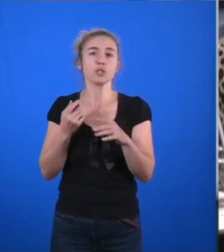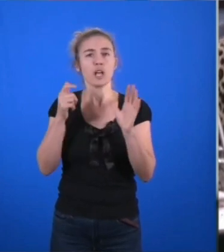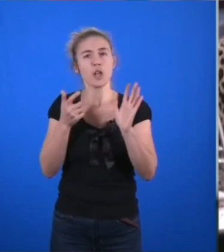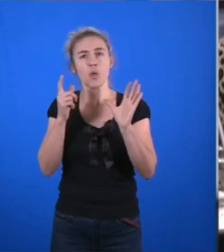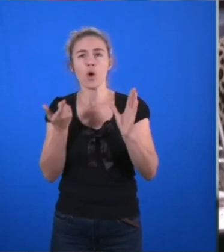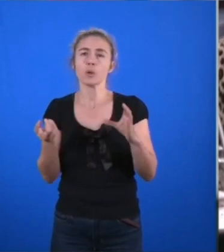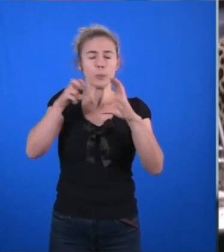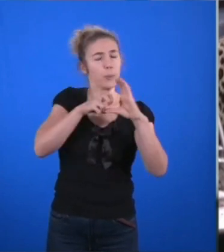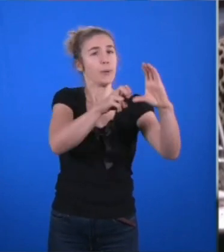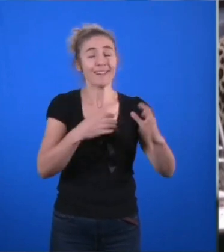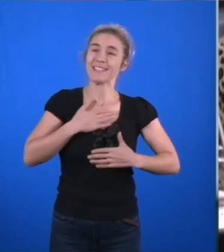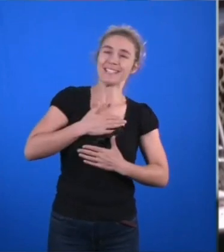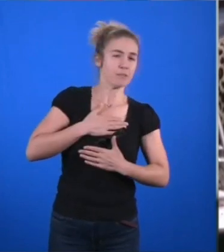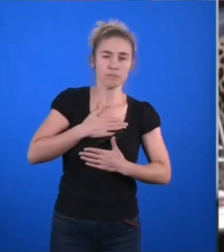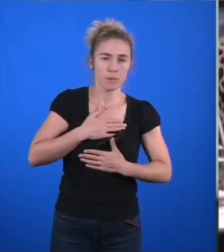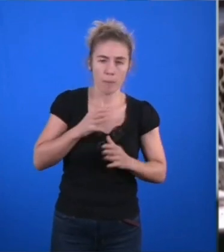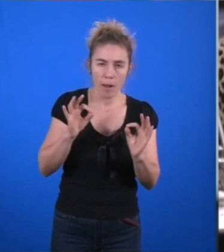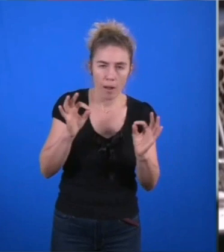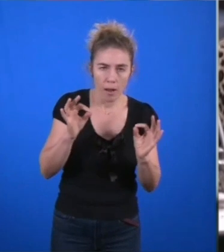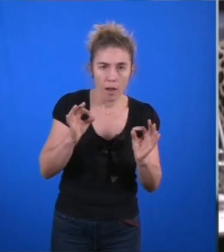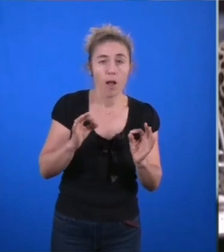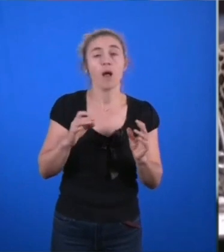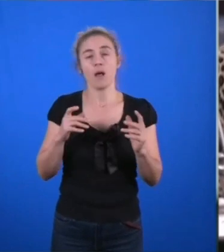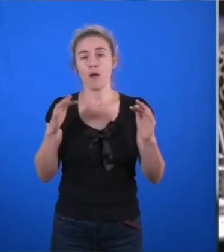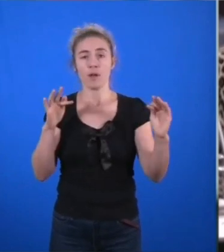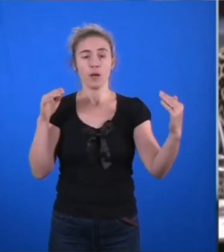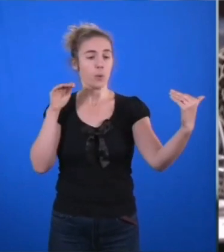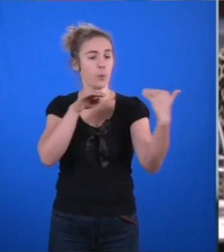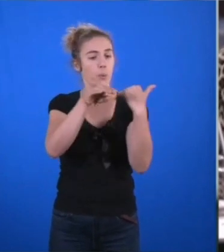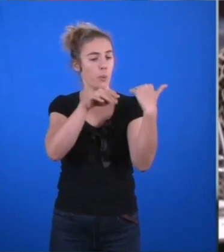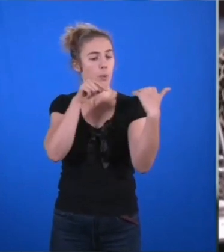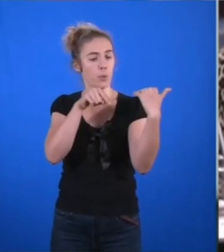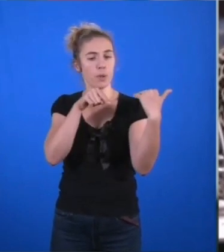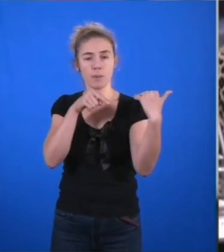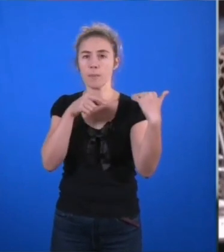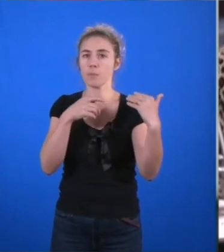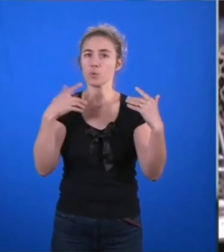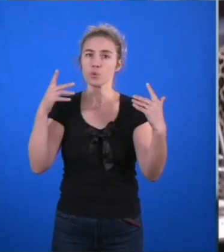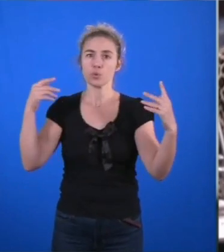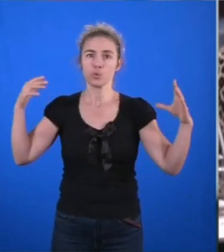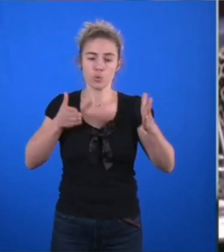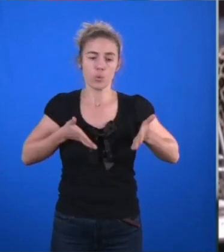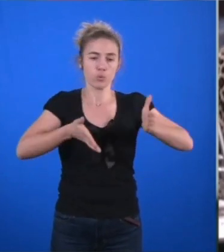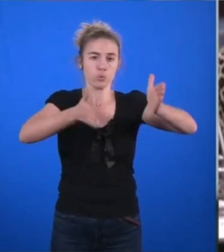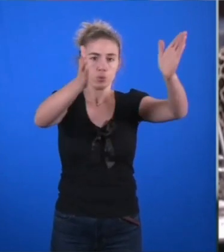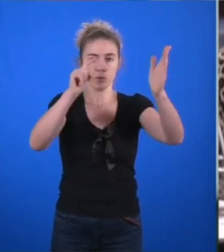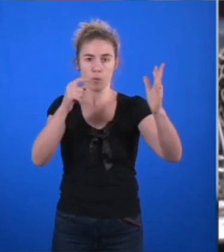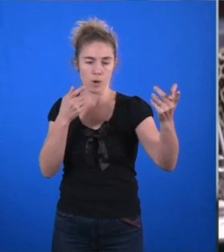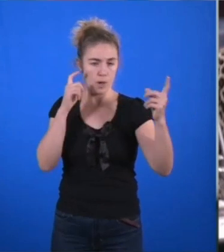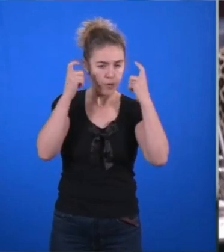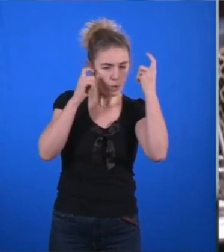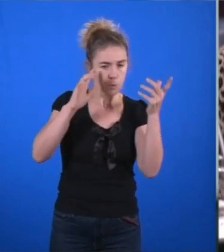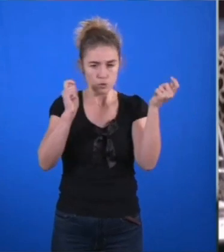Et oui, les dimensionnements des axes les plus convergents doivent être revus justement pour fluidifier le trafic et